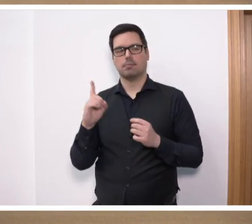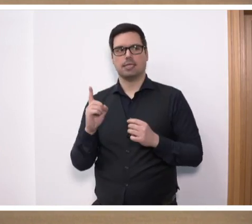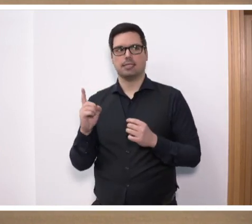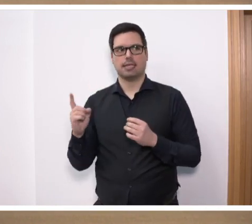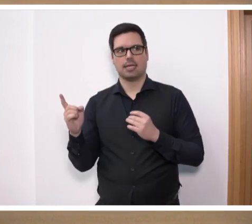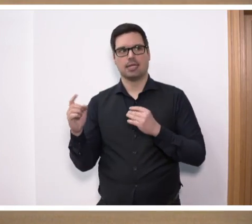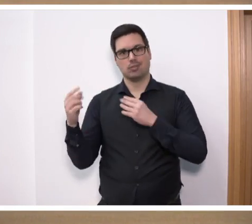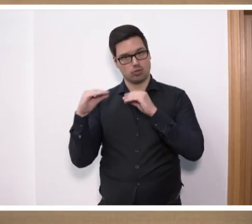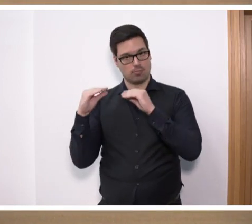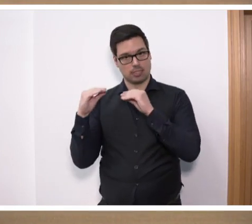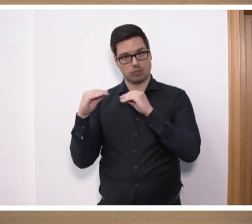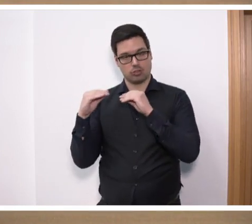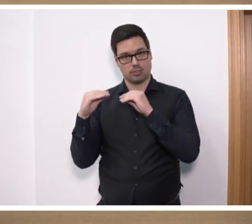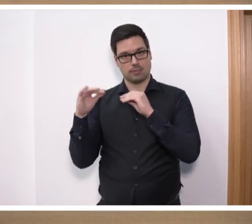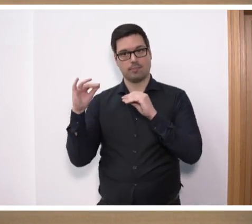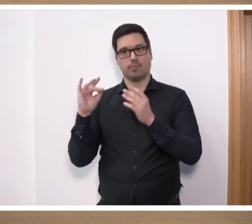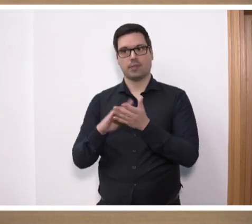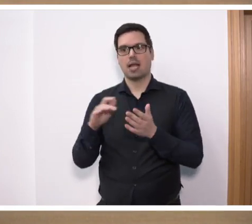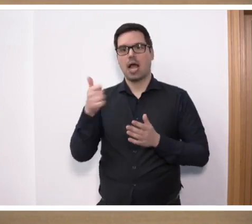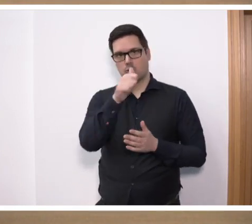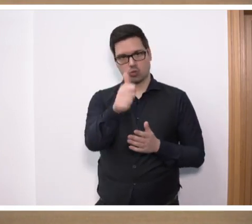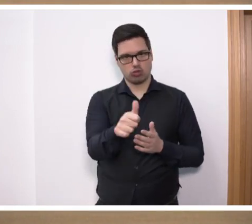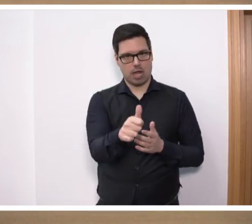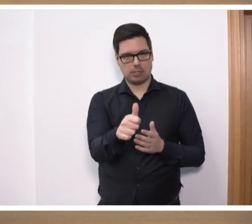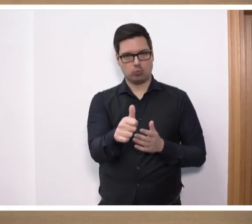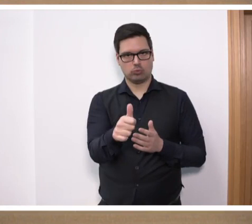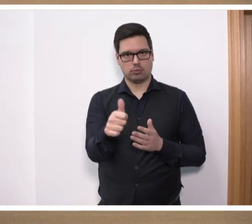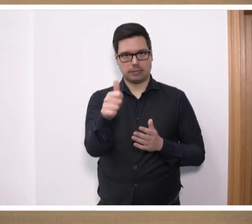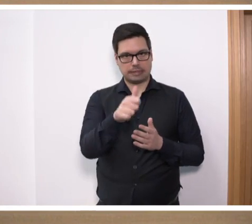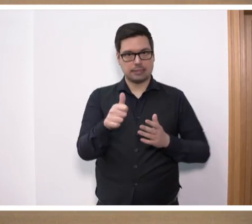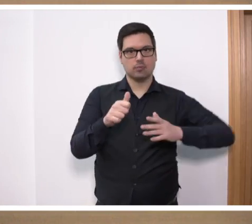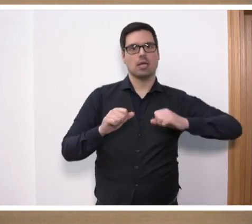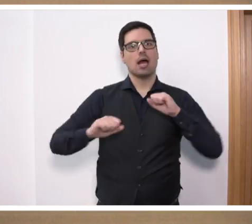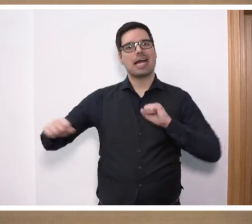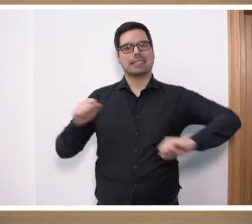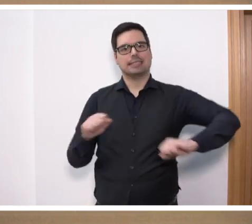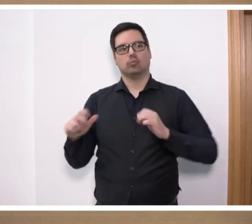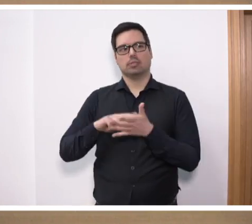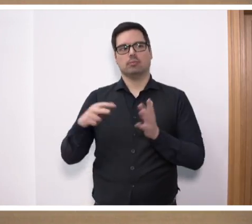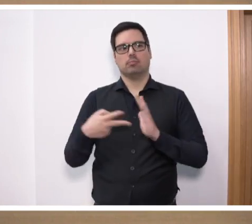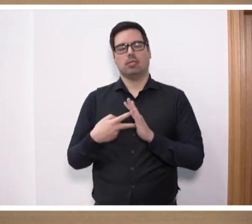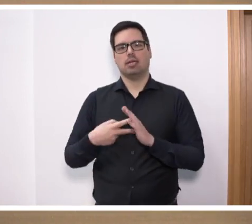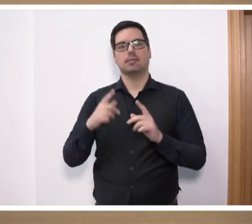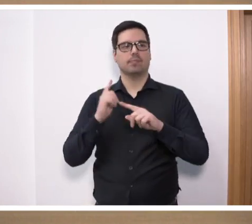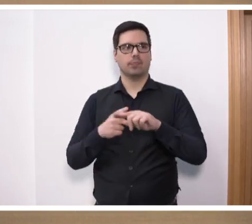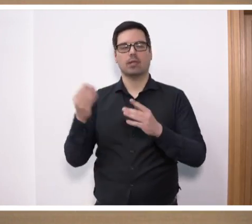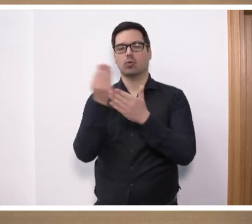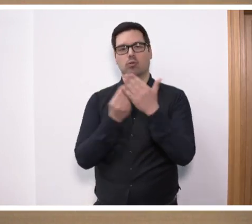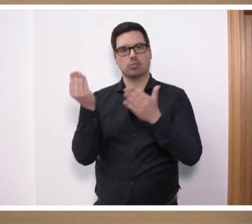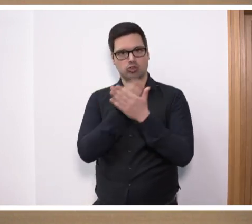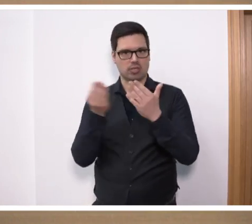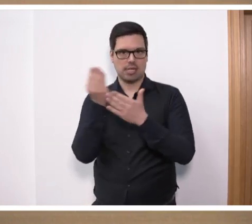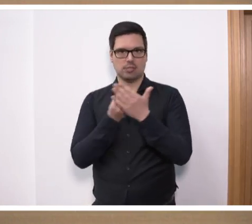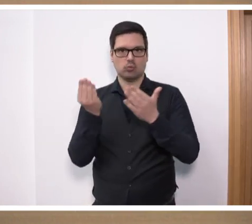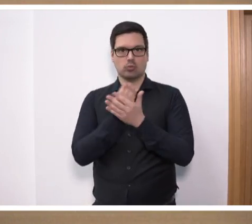drüber zu sprechen. Das betrifft die Ausgestaltung, die konkrete Ausgestaltung des Aktionsplans, aber auch eben die Ausgestaltung der